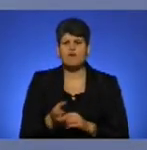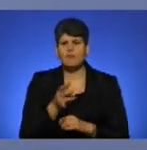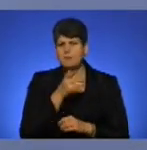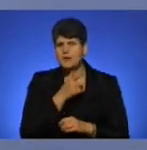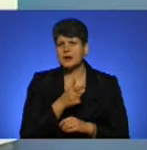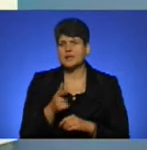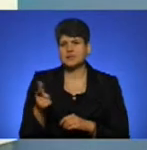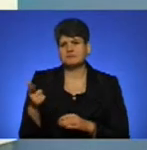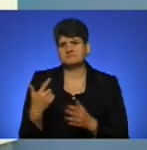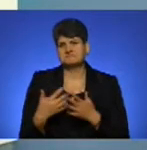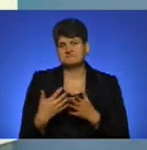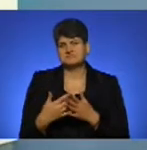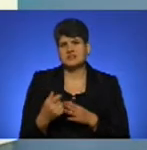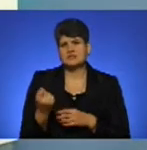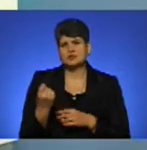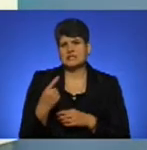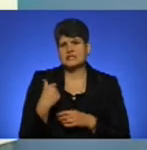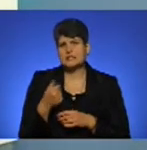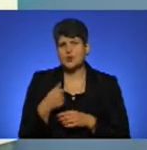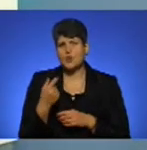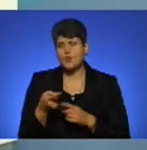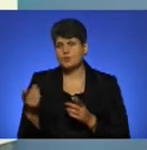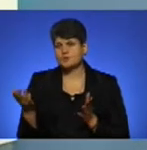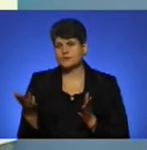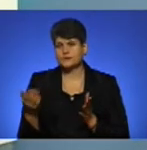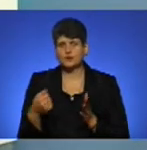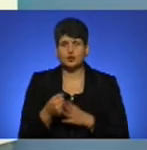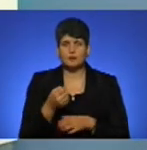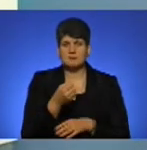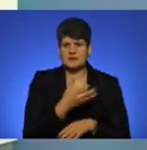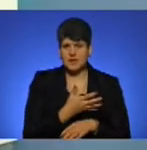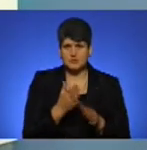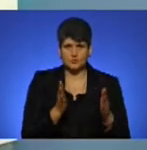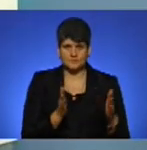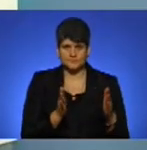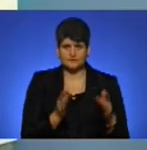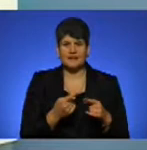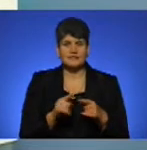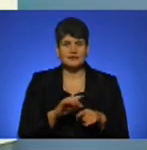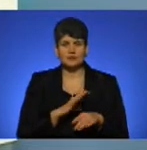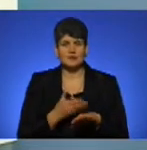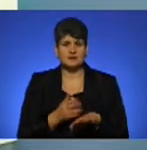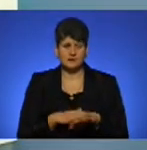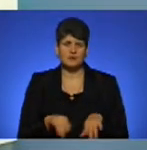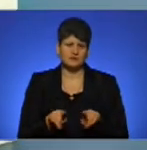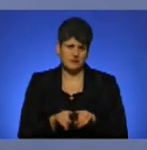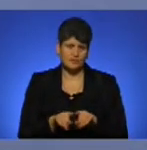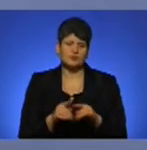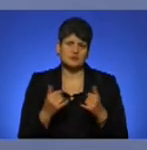починаючи з 2011 року до 2015 року. Тоді була складна, так як і зараз